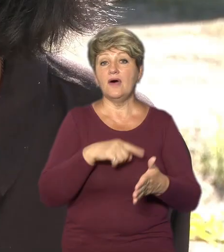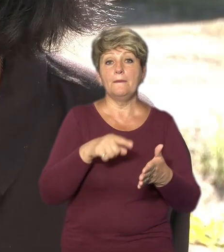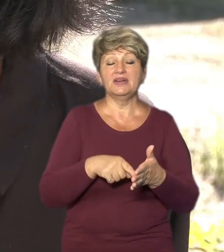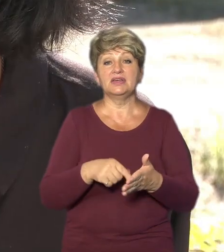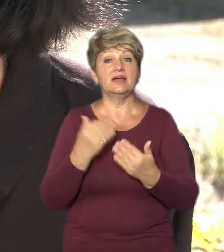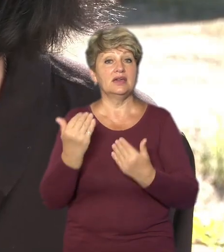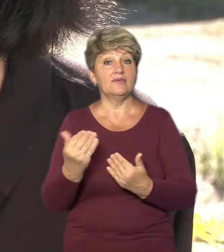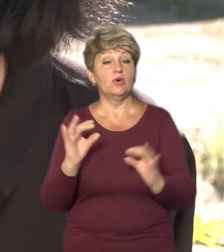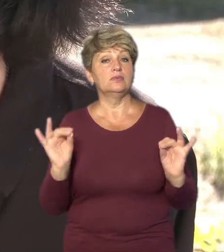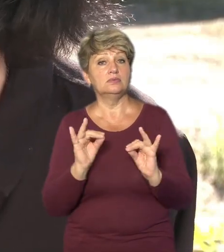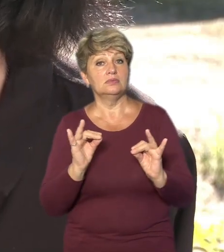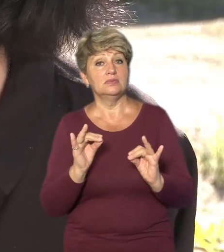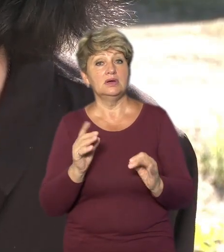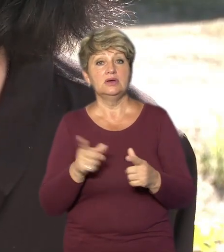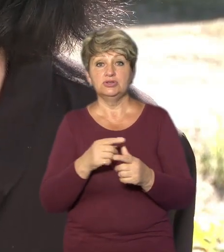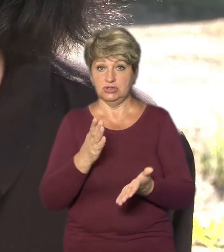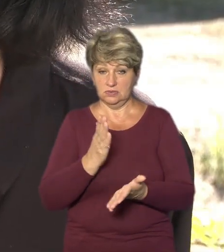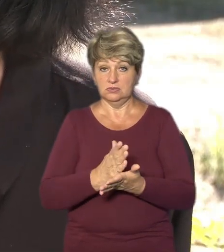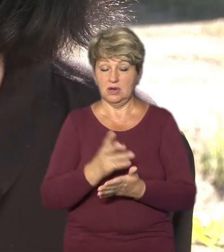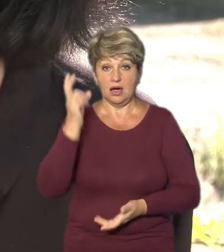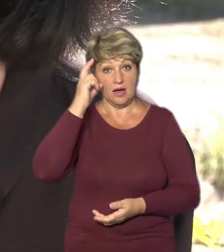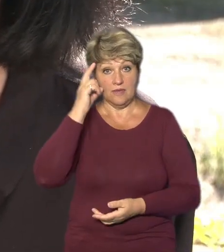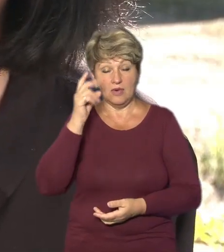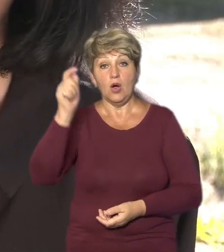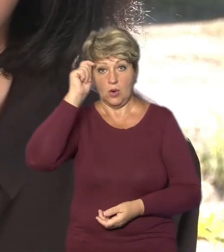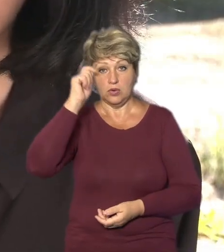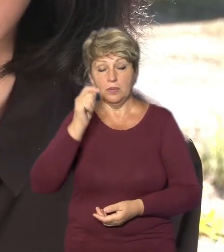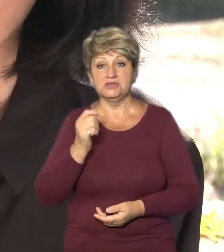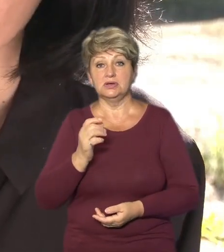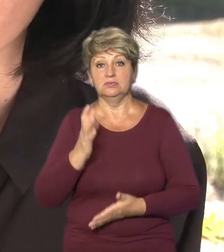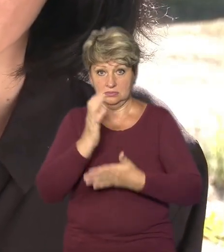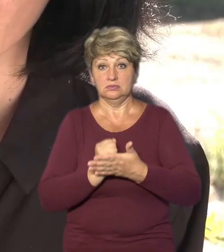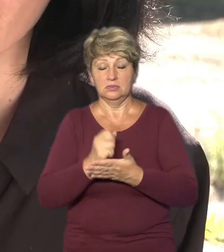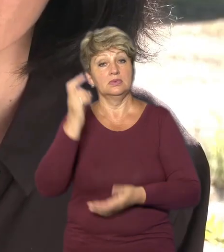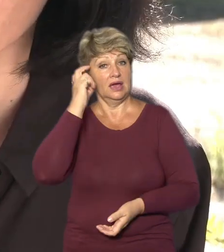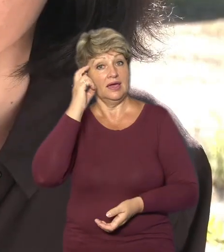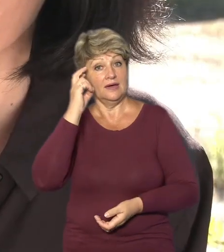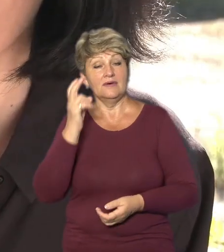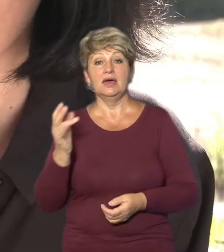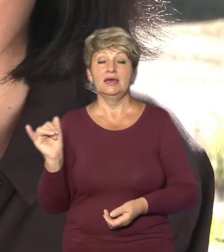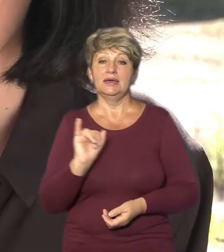Його цікавило, чи стоїть Київ, чи хлопці втримали Київ, чи